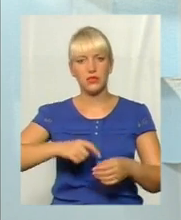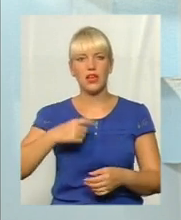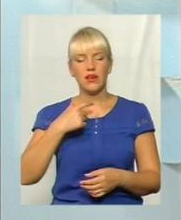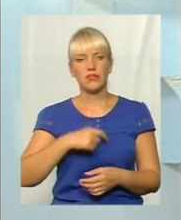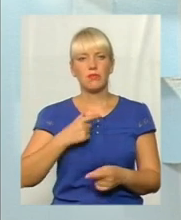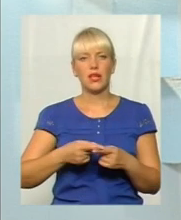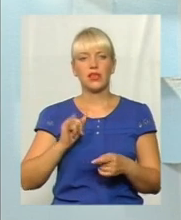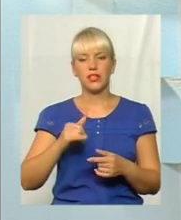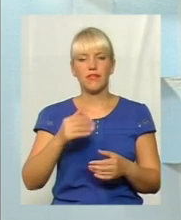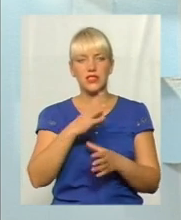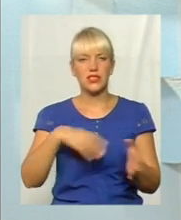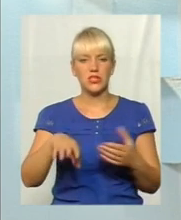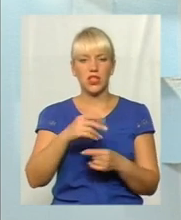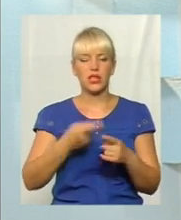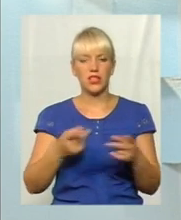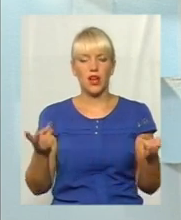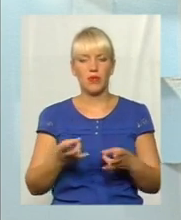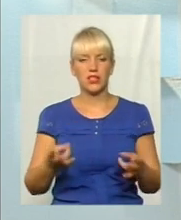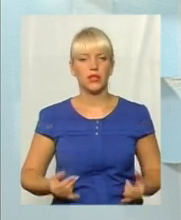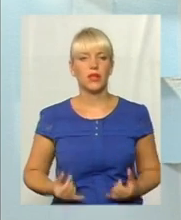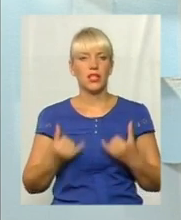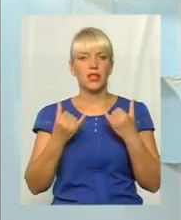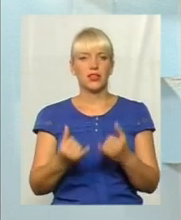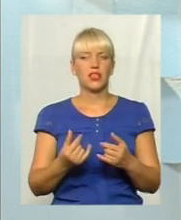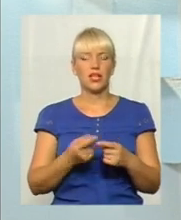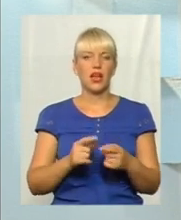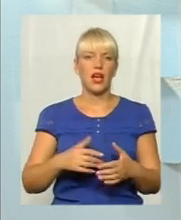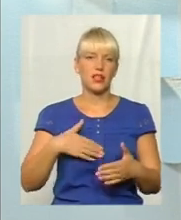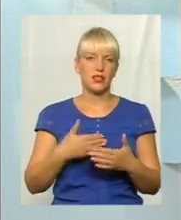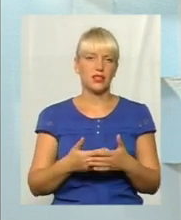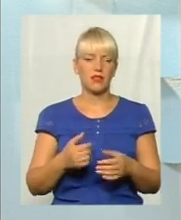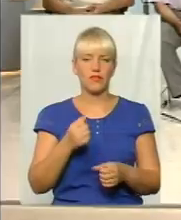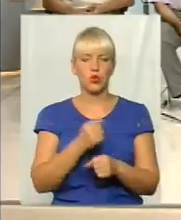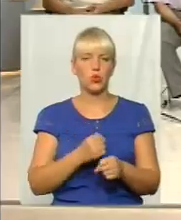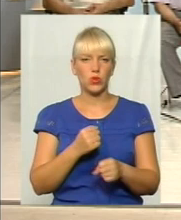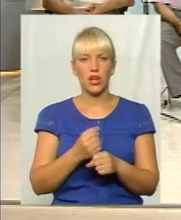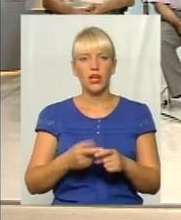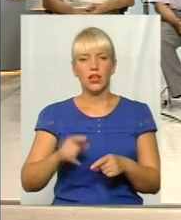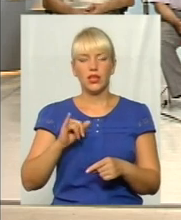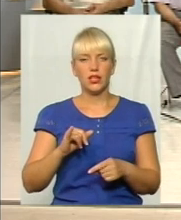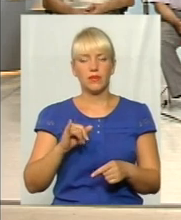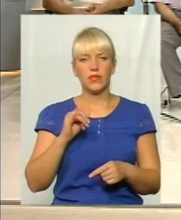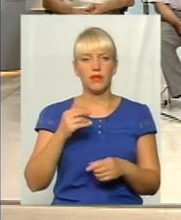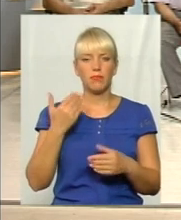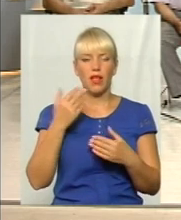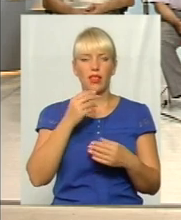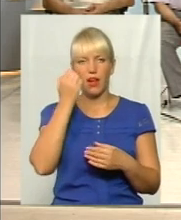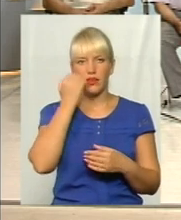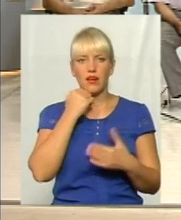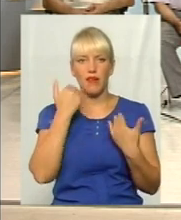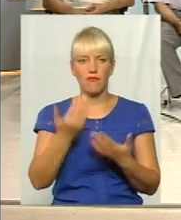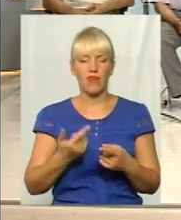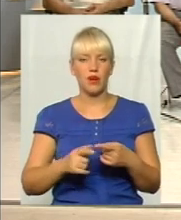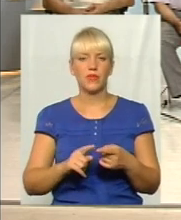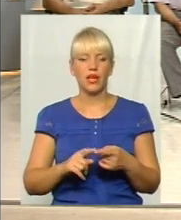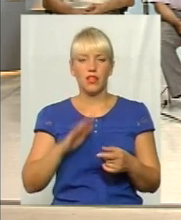Що це не вхідно, для визнів активного труда. Благодаря вам за те, що в